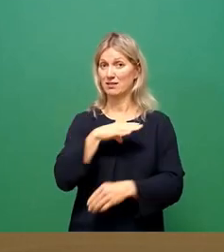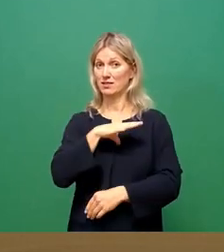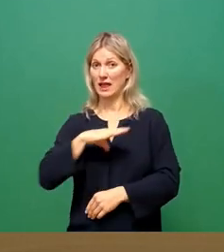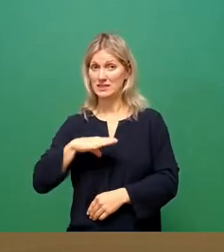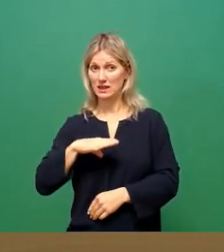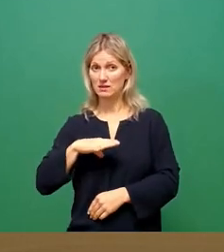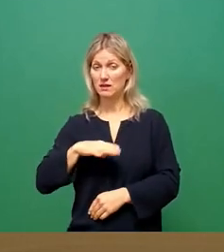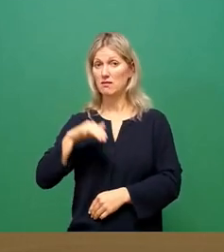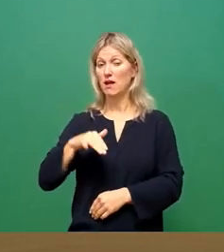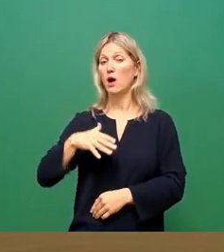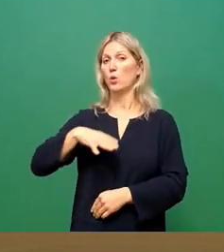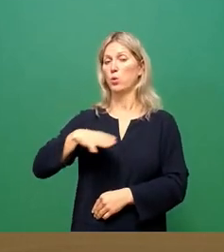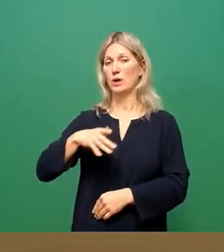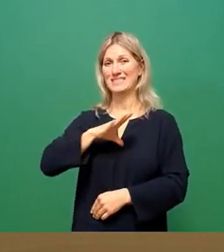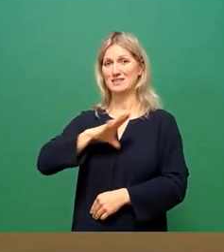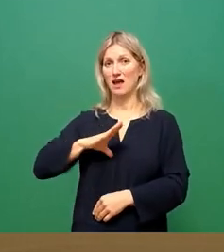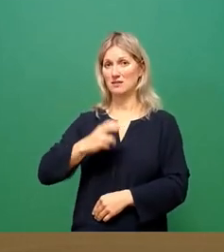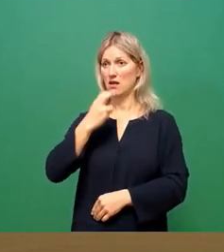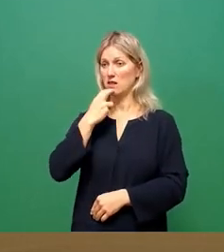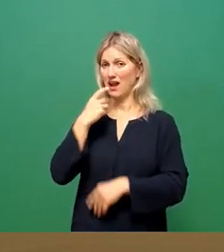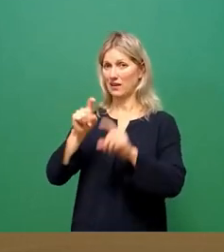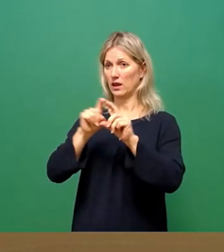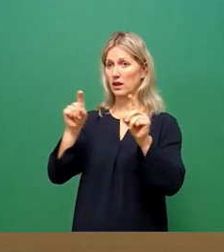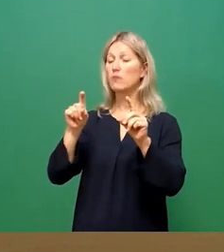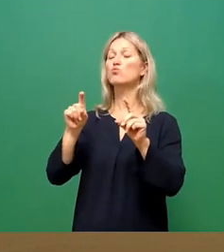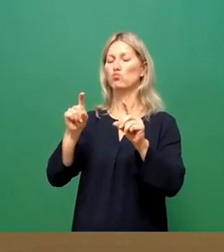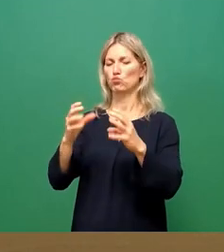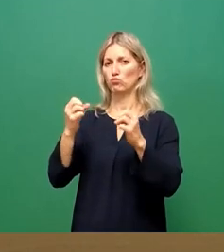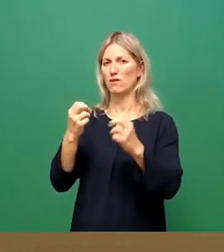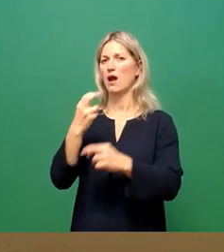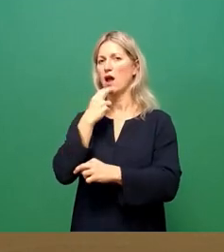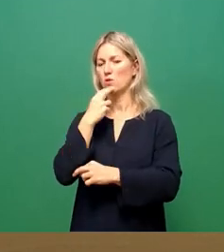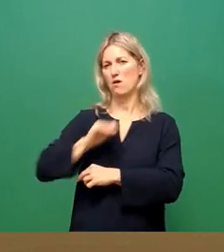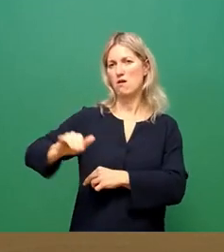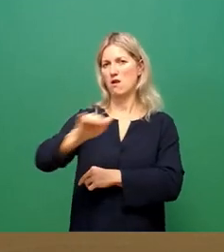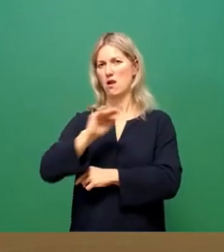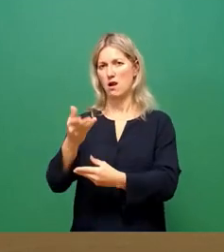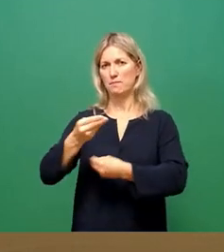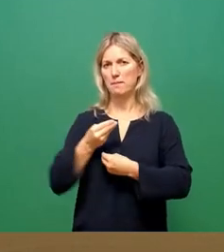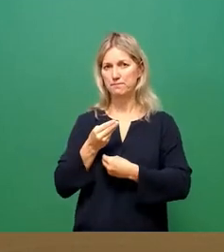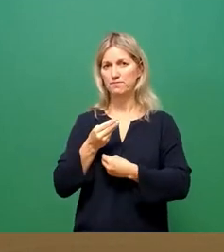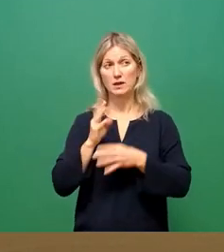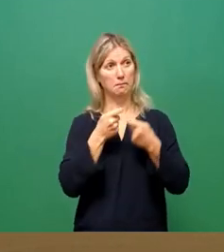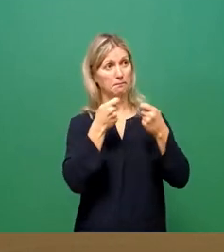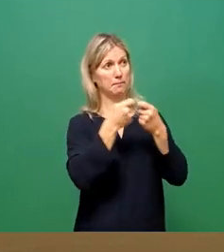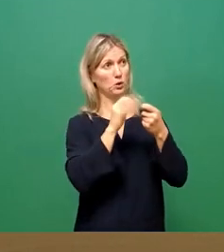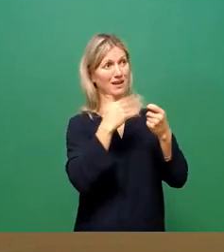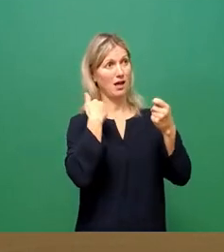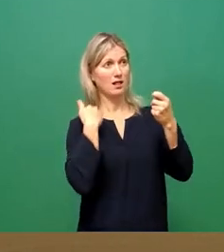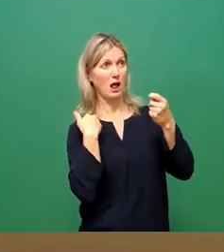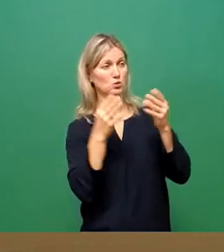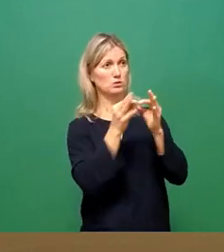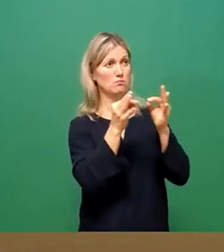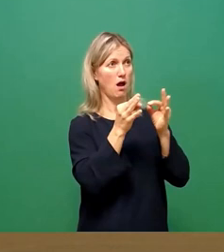einen robusten und kompetenten Regionalversorger, der die vom Bund beschlossenen Entlastungsmaßnahmen zügig und